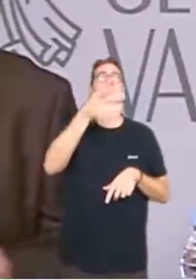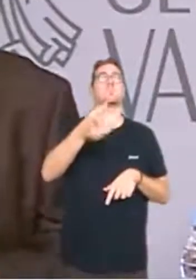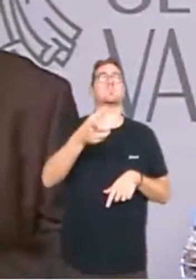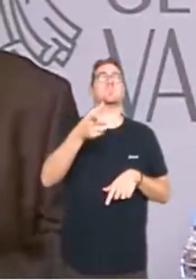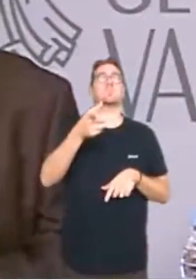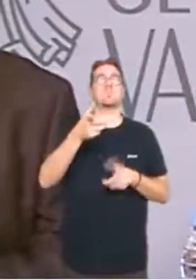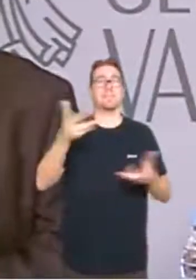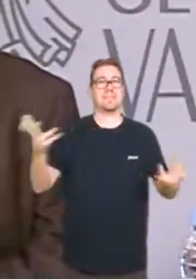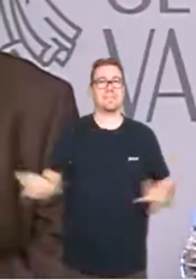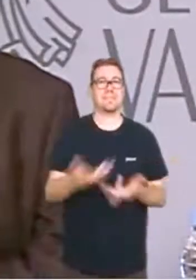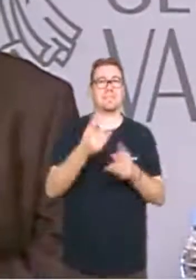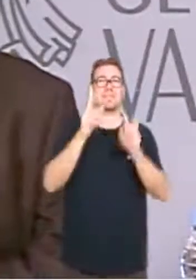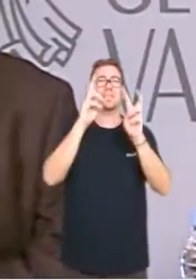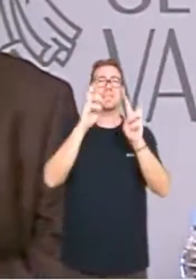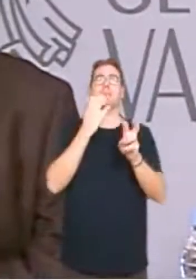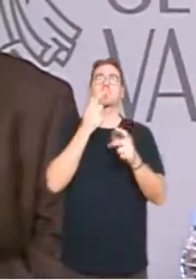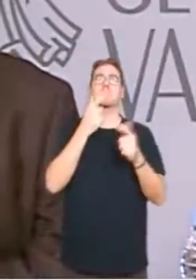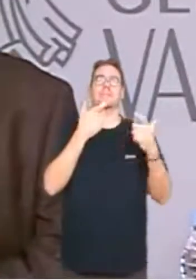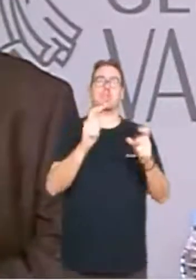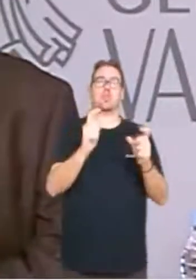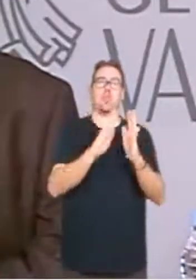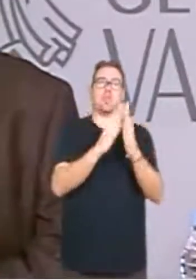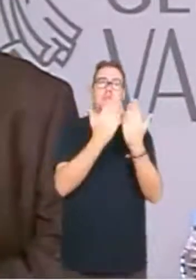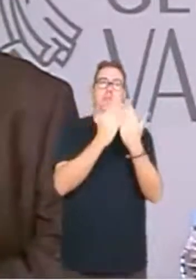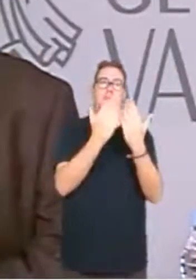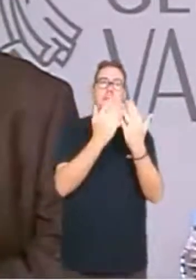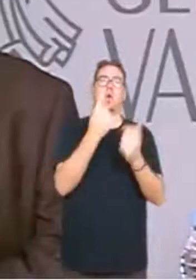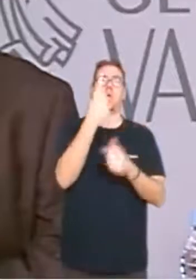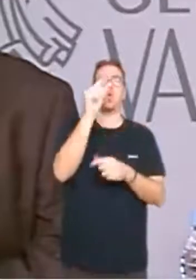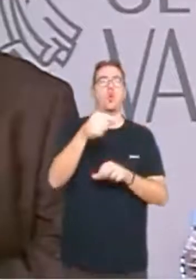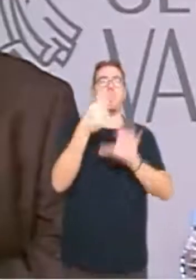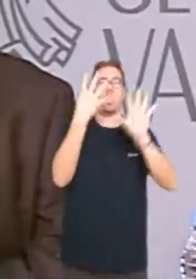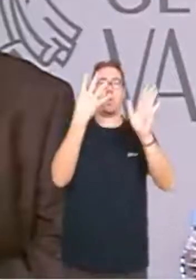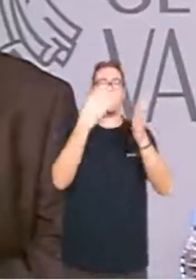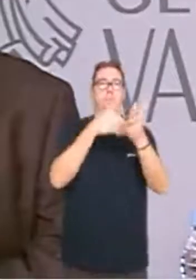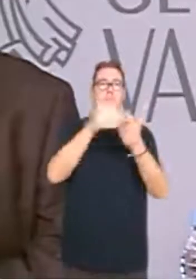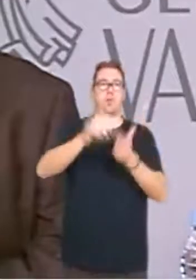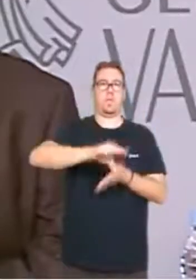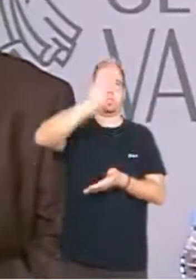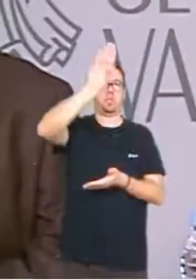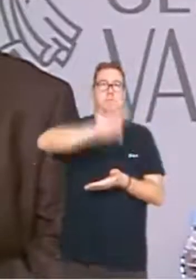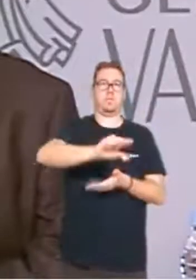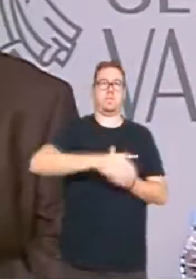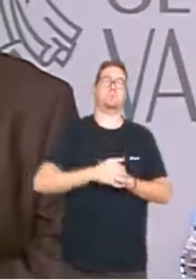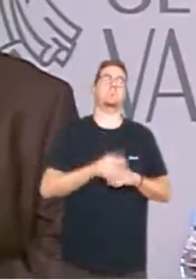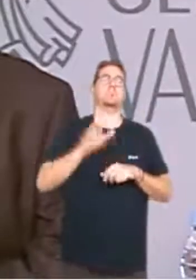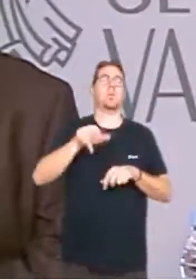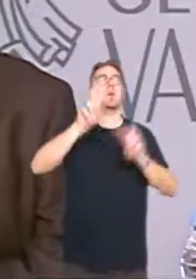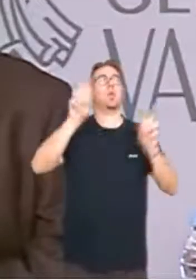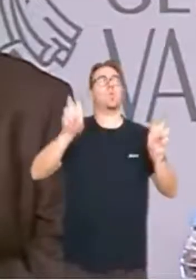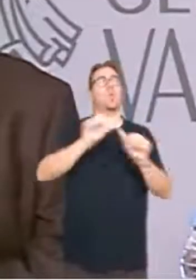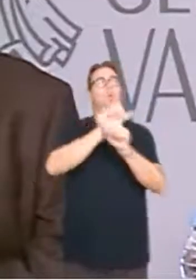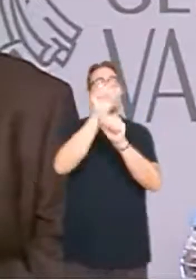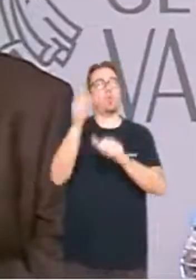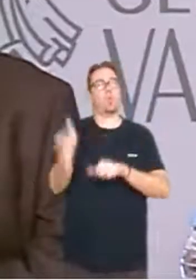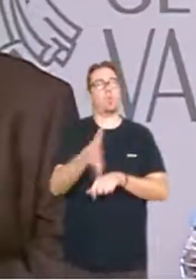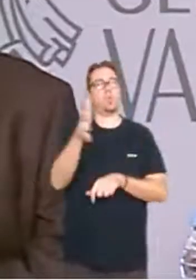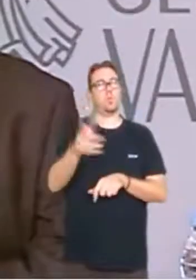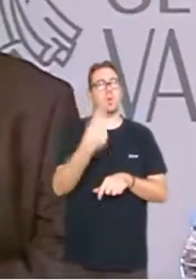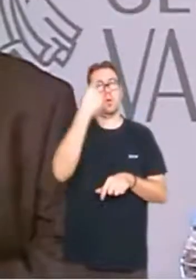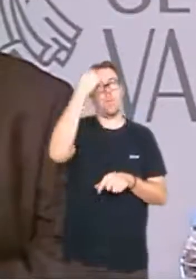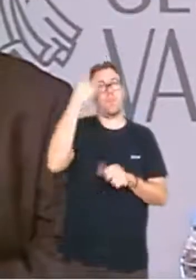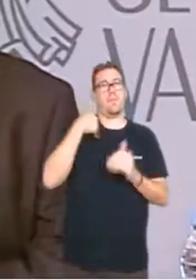potenciació per exemple del sector del llibre amb 1,9 milions. També el nou model productiu ha de tindre en compte la